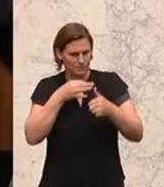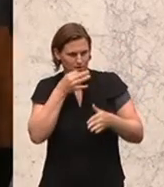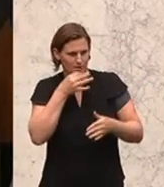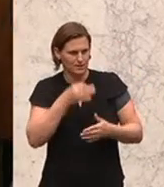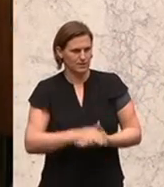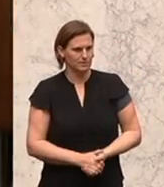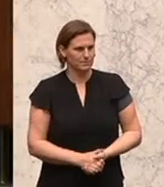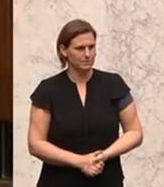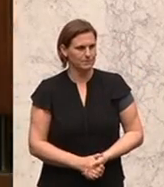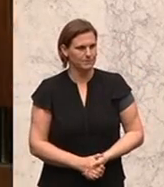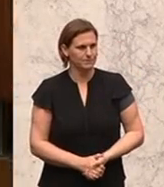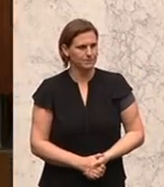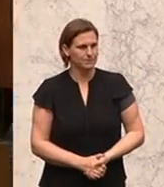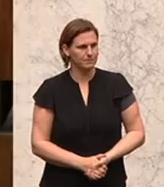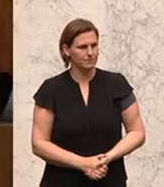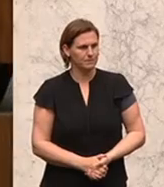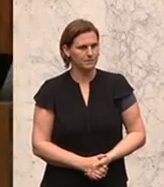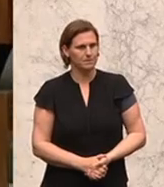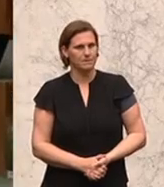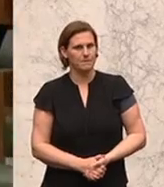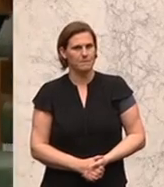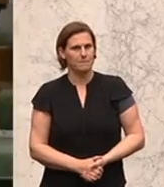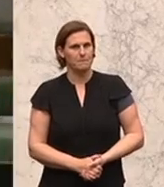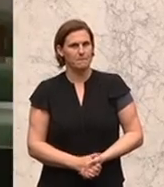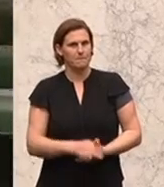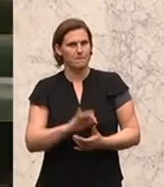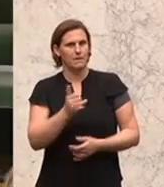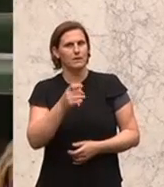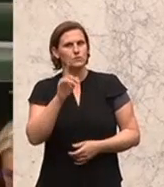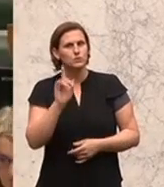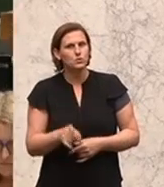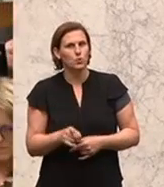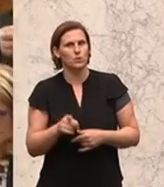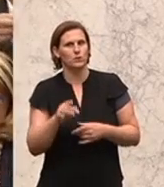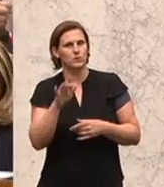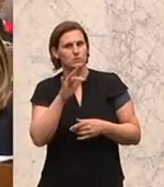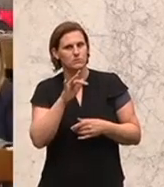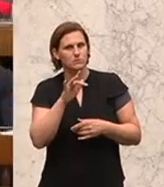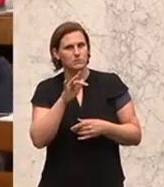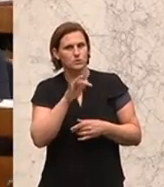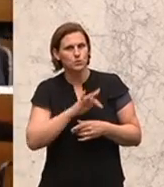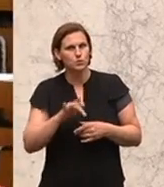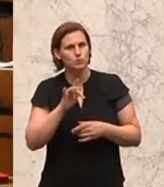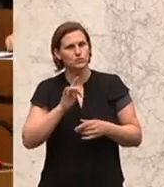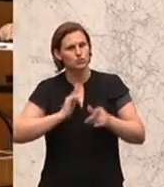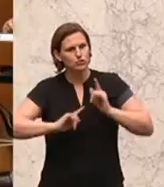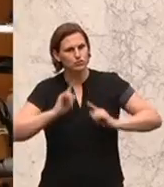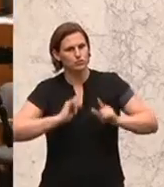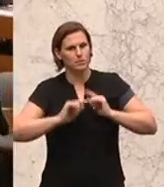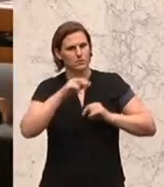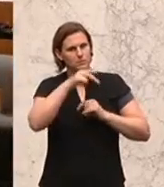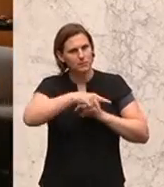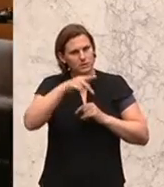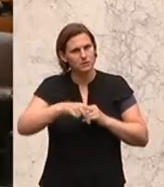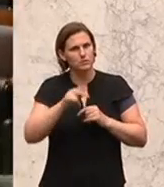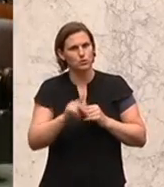Ja, wir haben gesagt, die Versorgung von chronischen Schmerzpatienten muss unbedingt verbessert